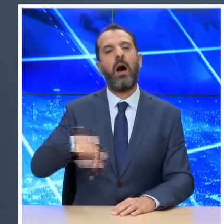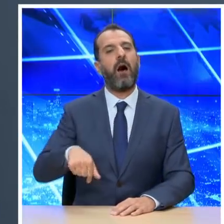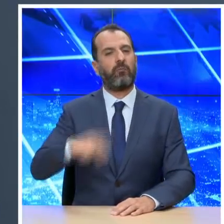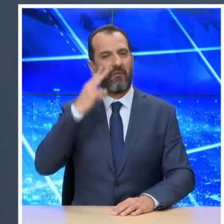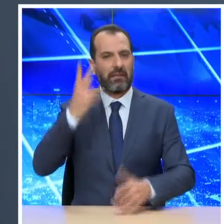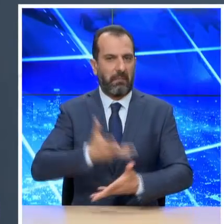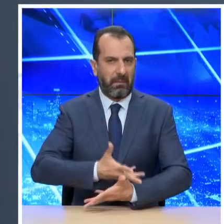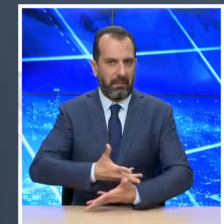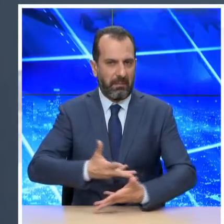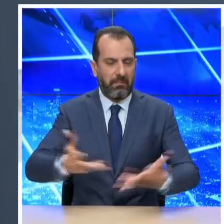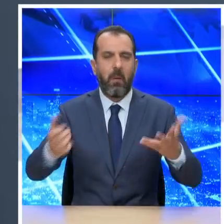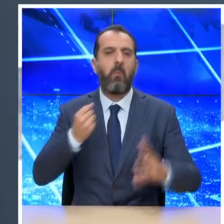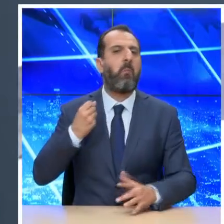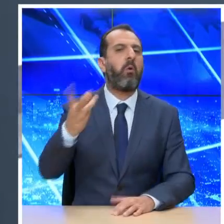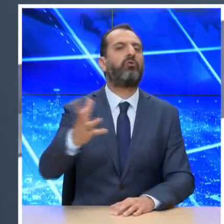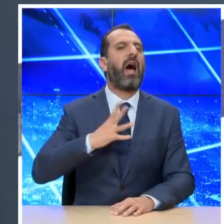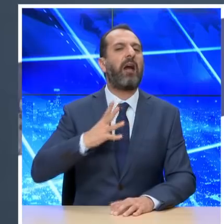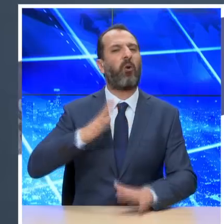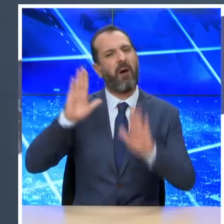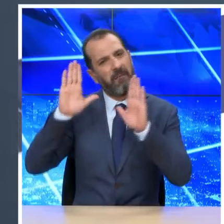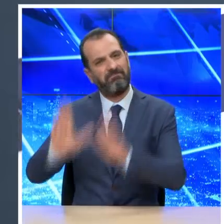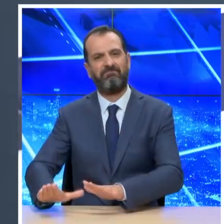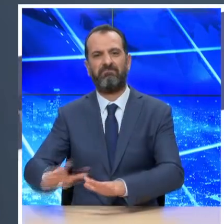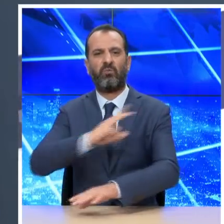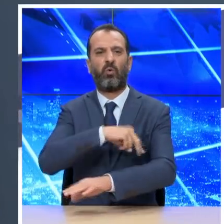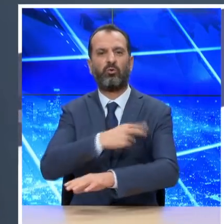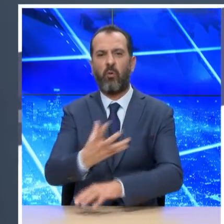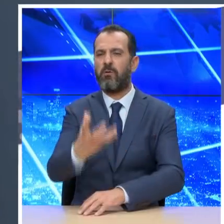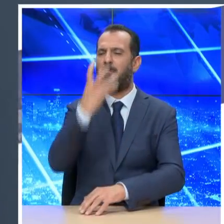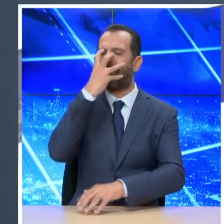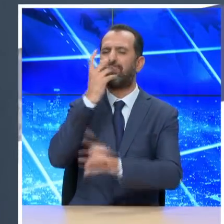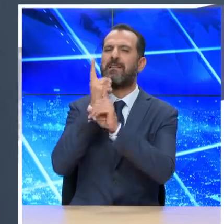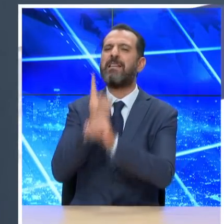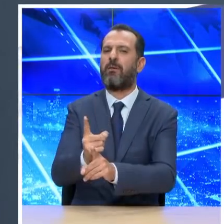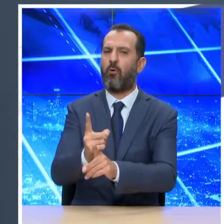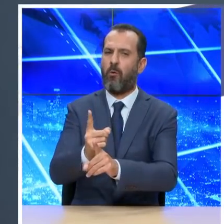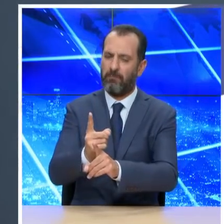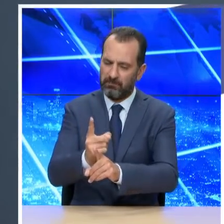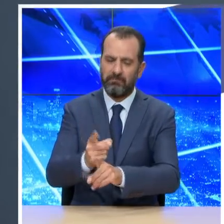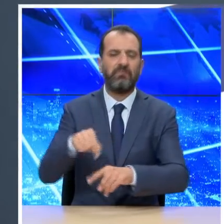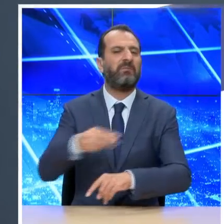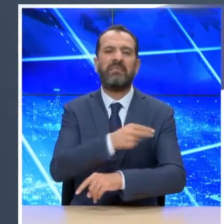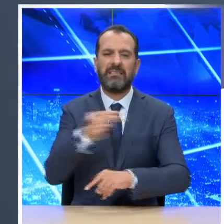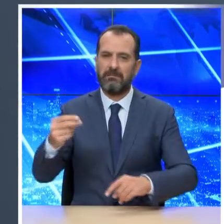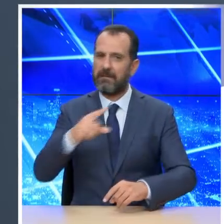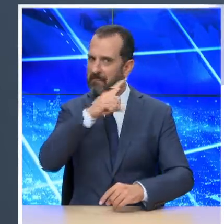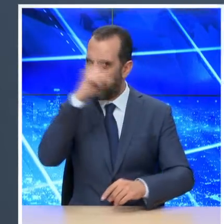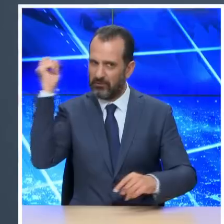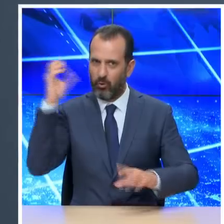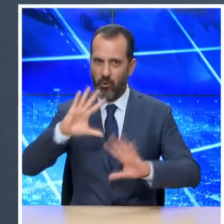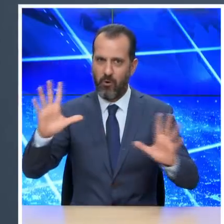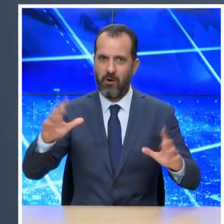καταγράφεται και στον αριθμό των ατόμων που χρειάζονται μηχανική υποστήριξη, αυξάνοντας την πίεση στο εθνικό σύστημα υγείας.